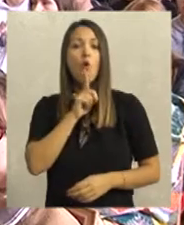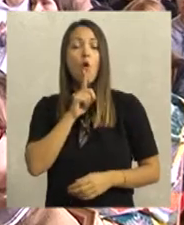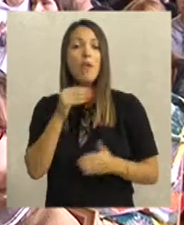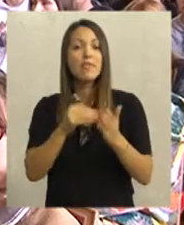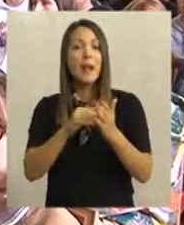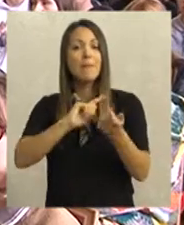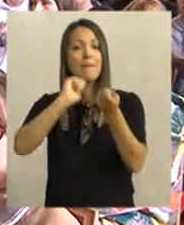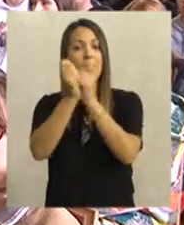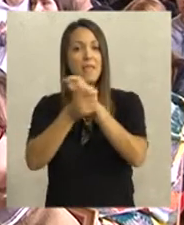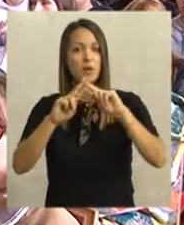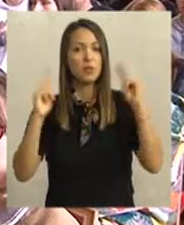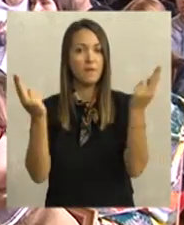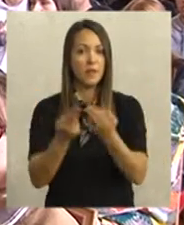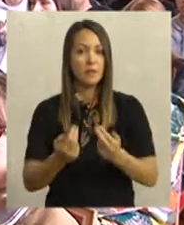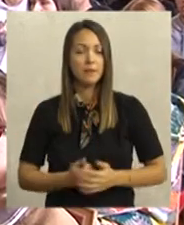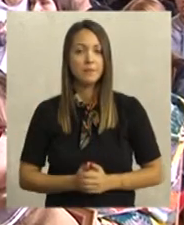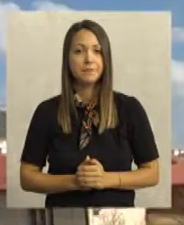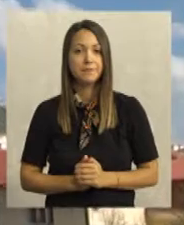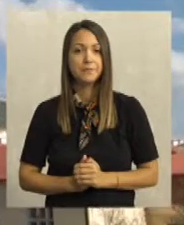koje tek treba da menjaju svet.